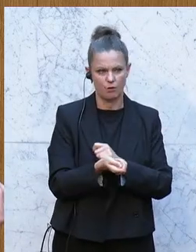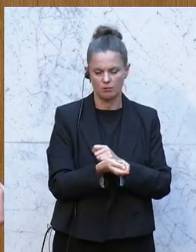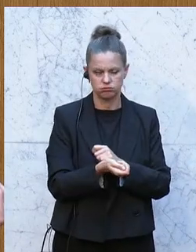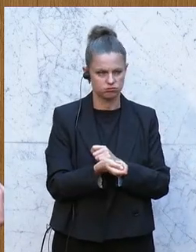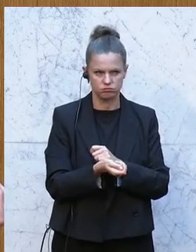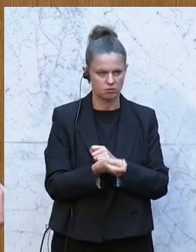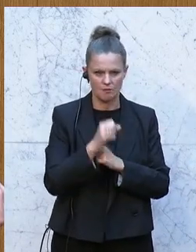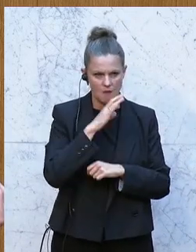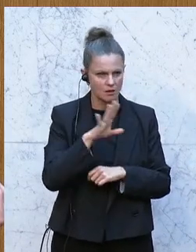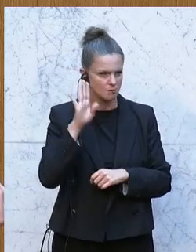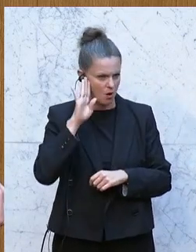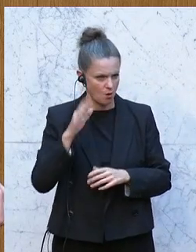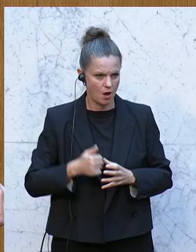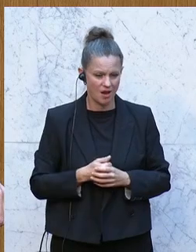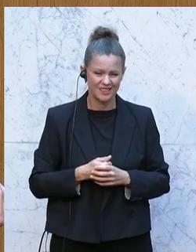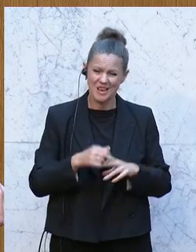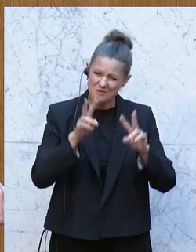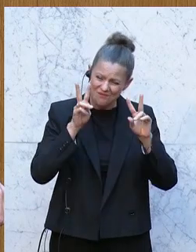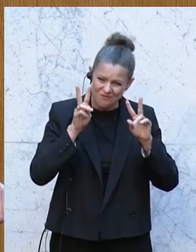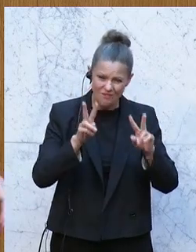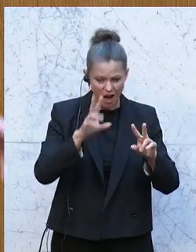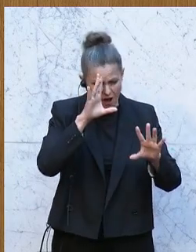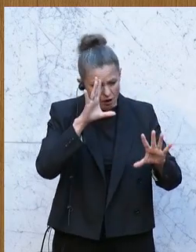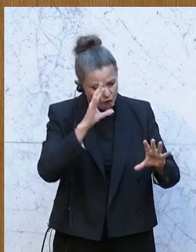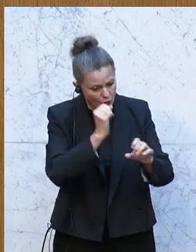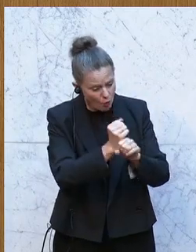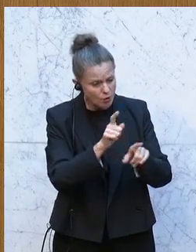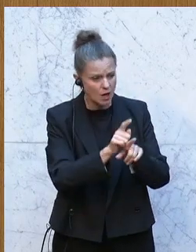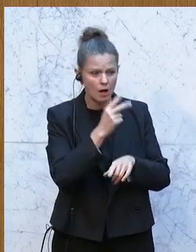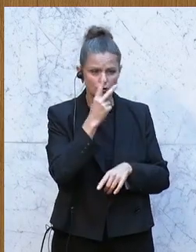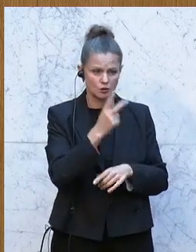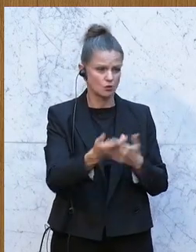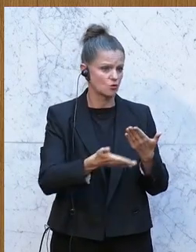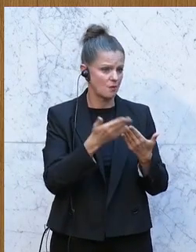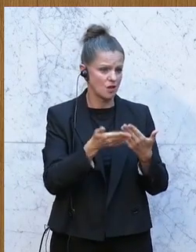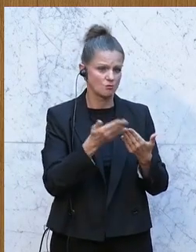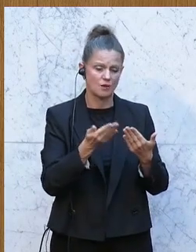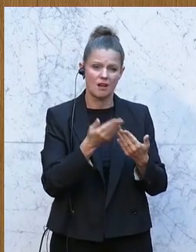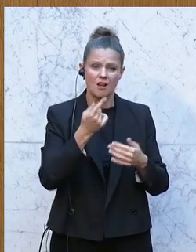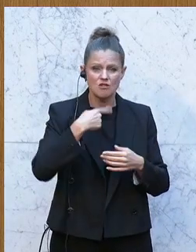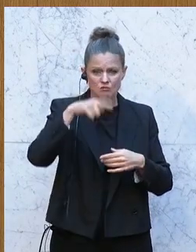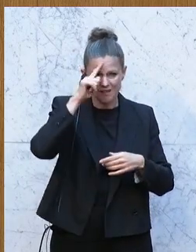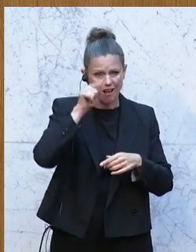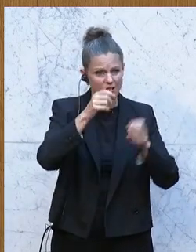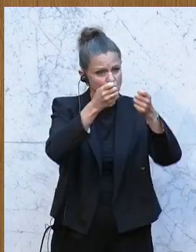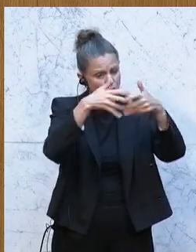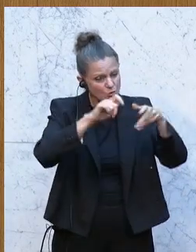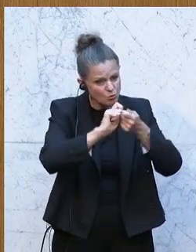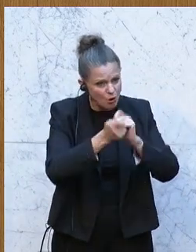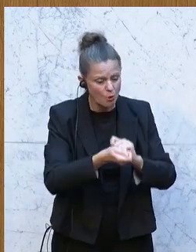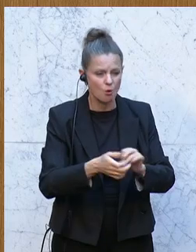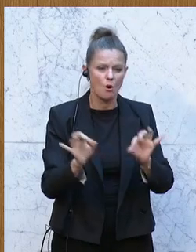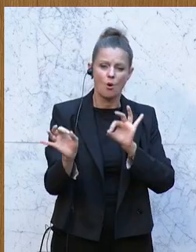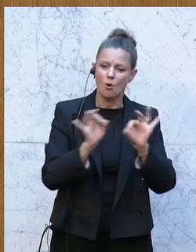hören, hat aber kein Augenmerk darauf gelegt, dass man vielleicht die Strukturen in den Krankenhäusern ändern sollte, dass man